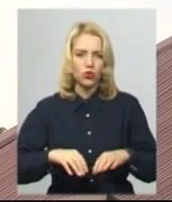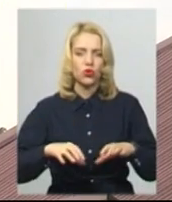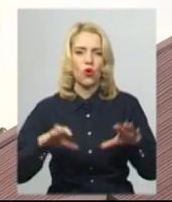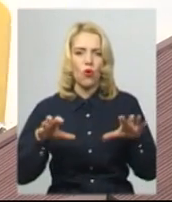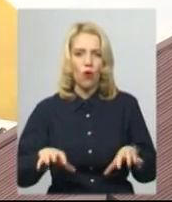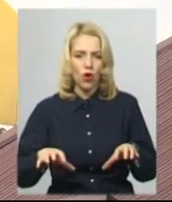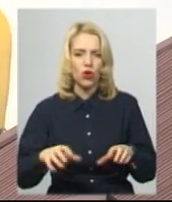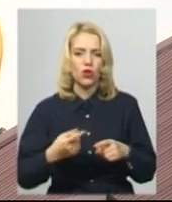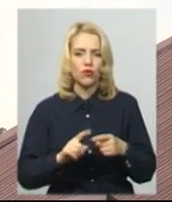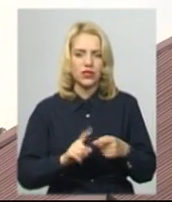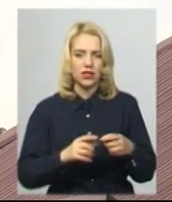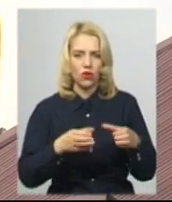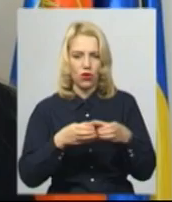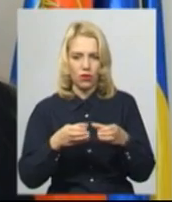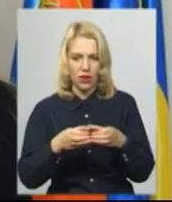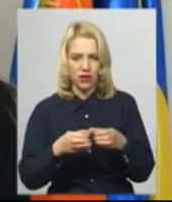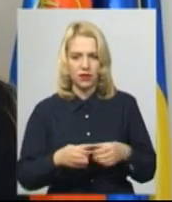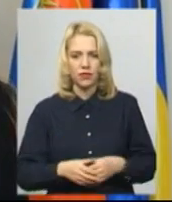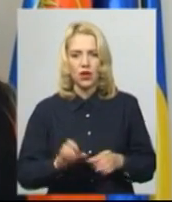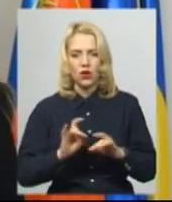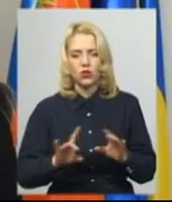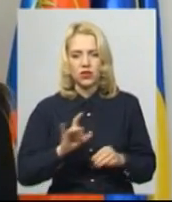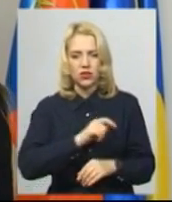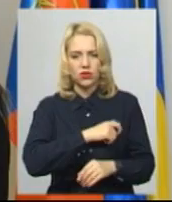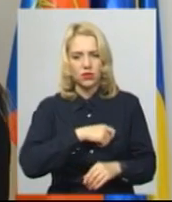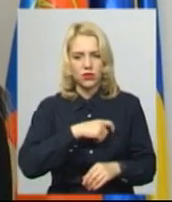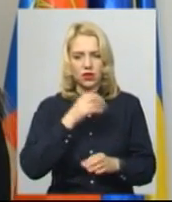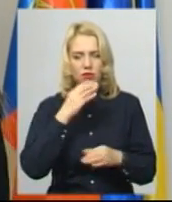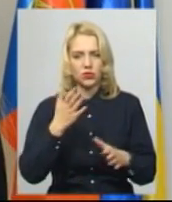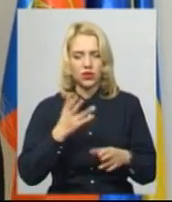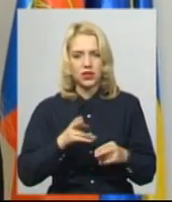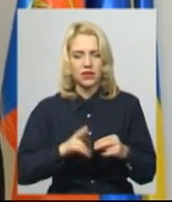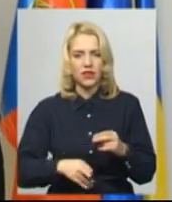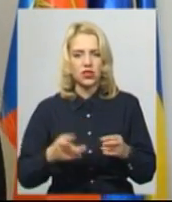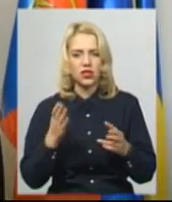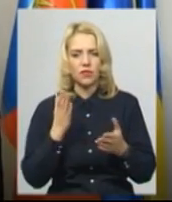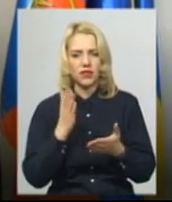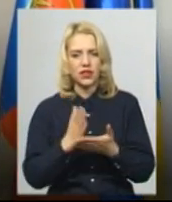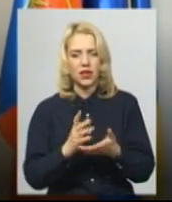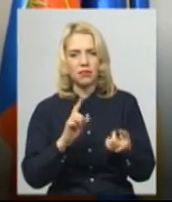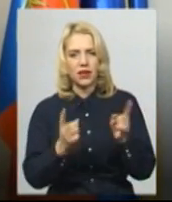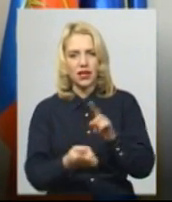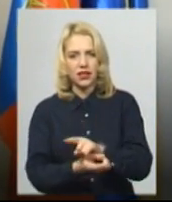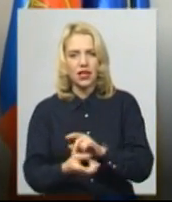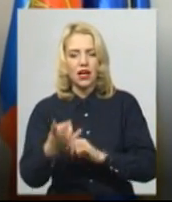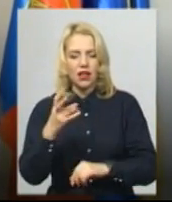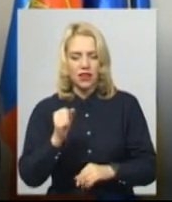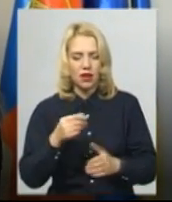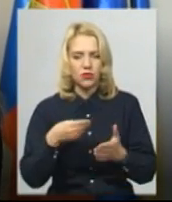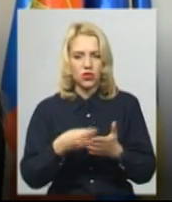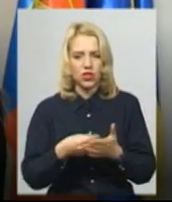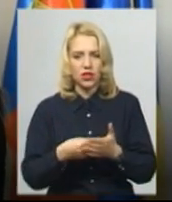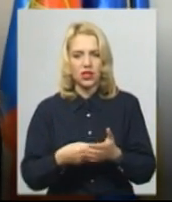Хмельницького центру розвитку місцевого самоврядування Вікторія Любенчук. «Будь-яким завершенням є перехід на бюджети об'єднаних